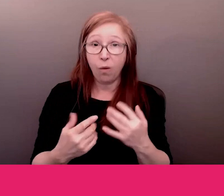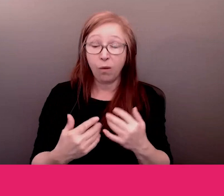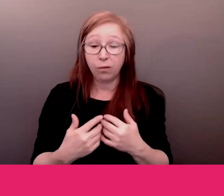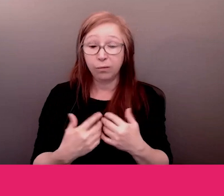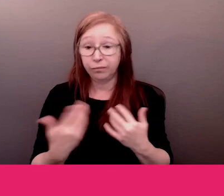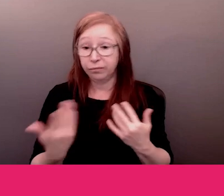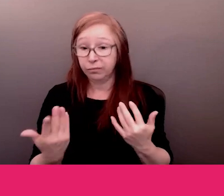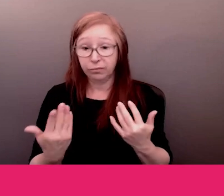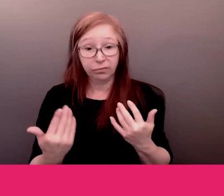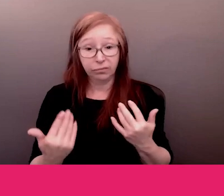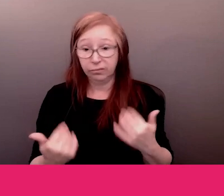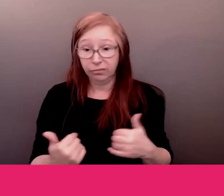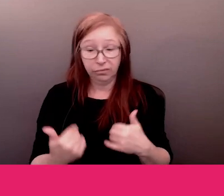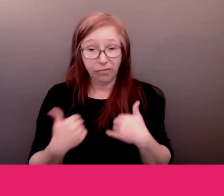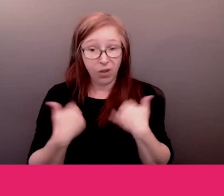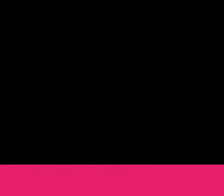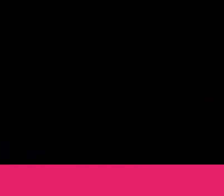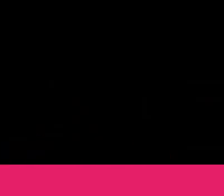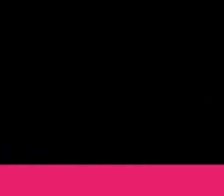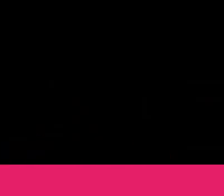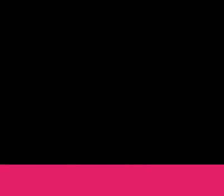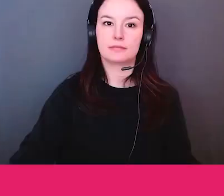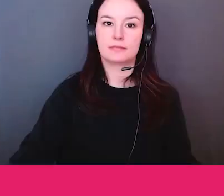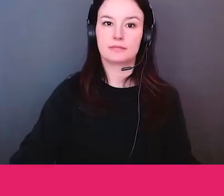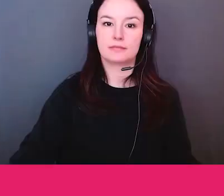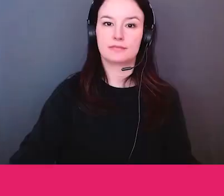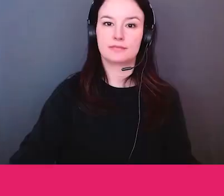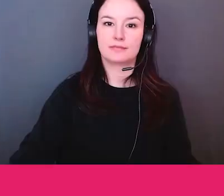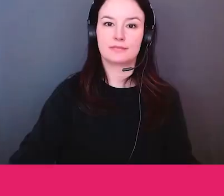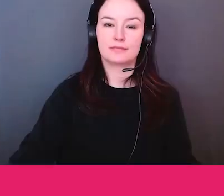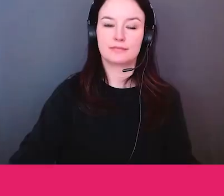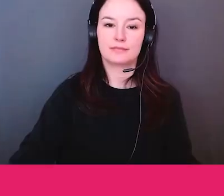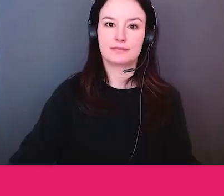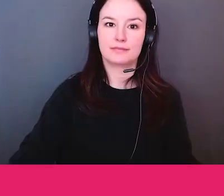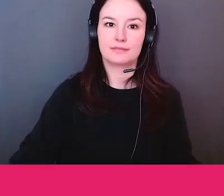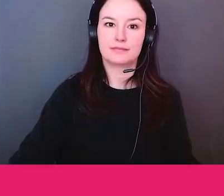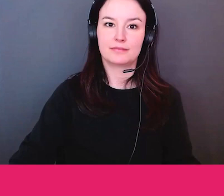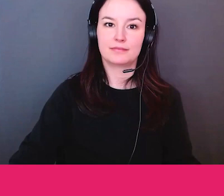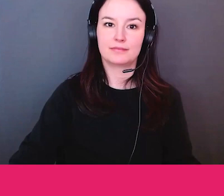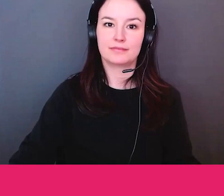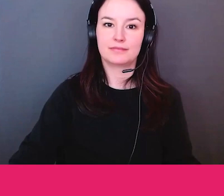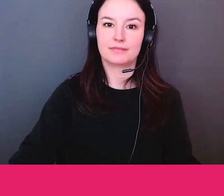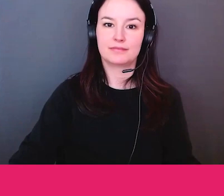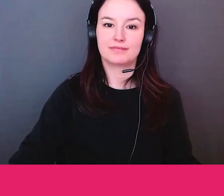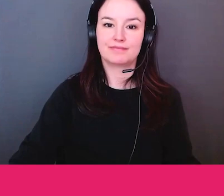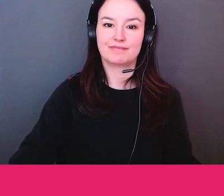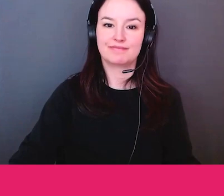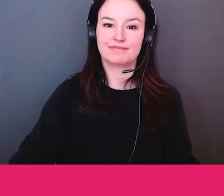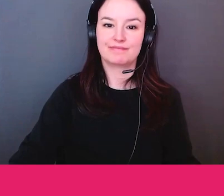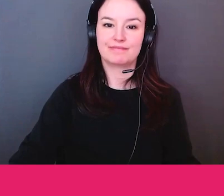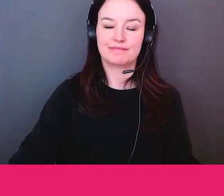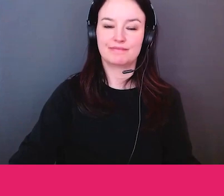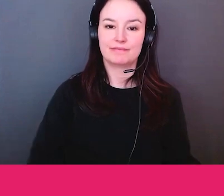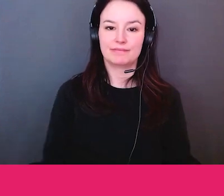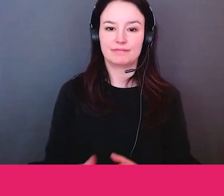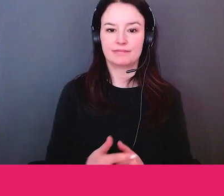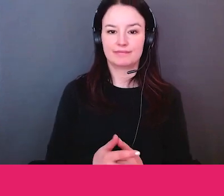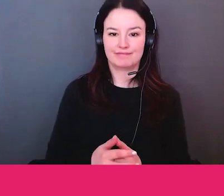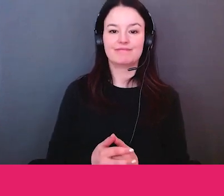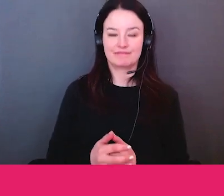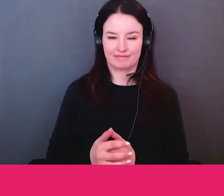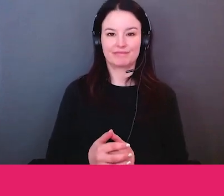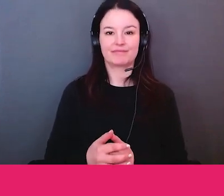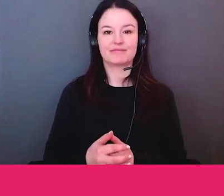cela la perte d'une seule vie n'est pas vraiment tragique la perte d'autant de vie